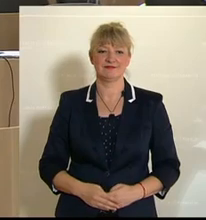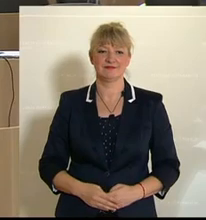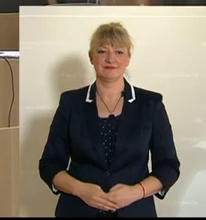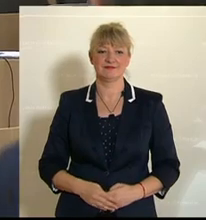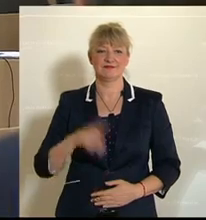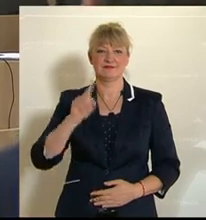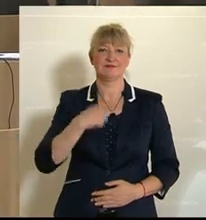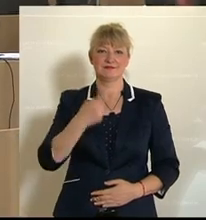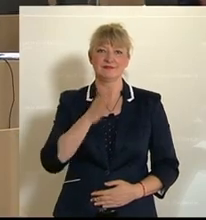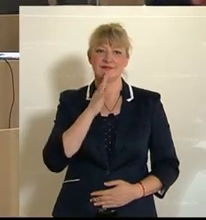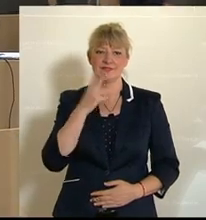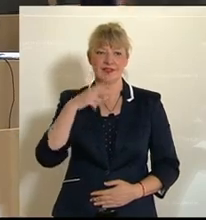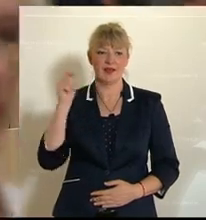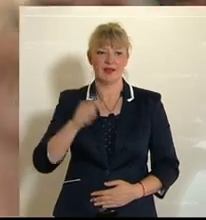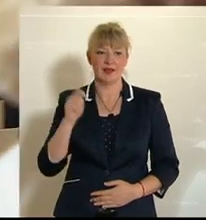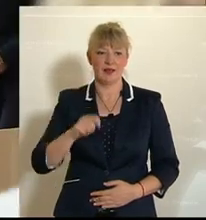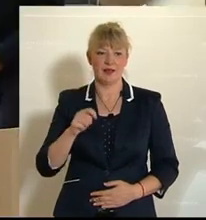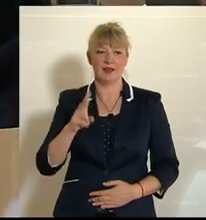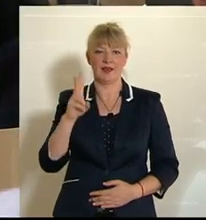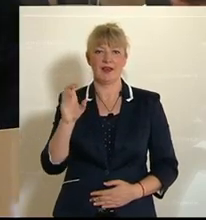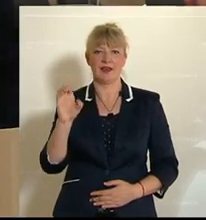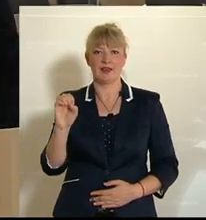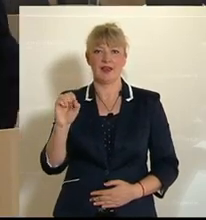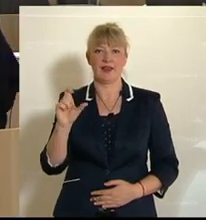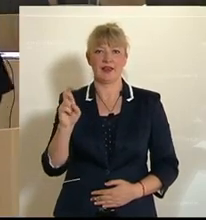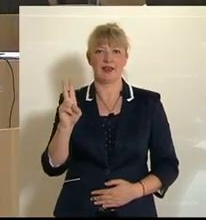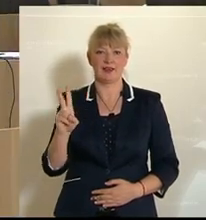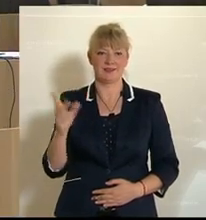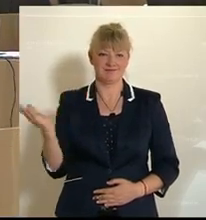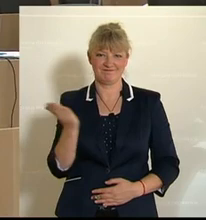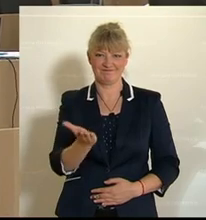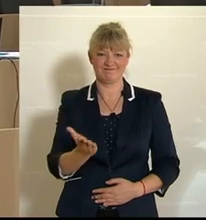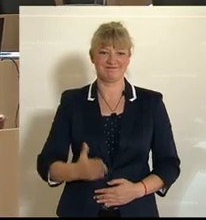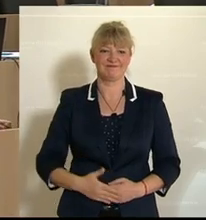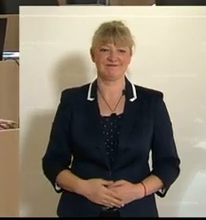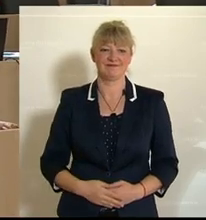Nächster Redner ist der Herr Abgeordneter Dietmar Kek. Bitte schön, Herr Abgeordneter.